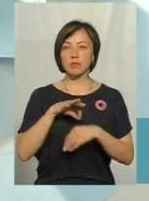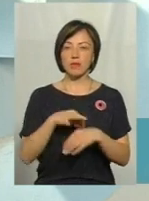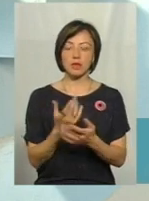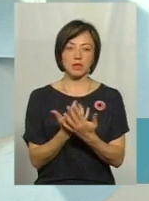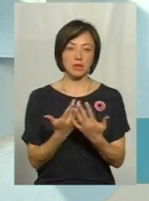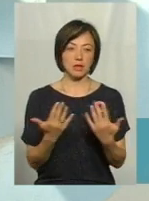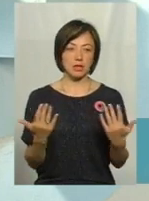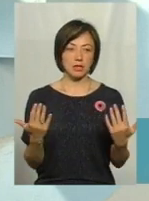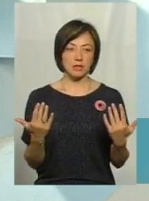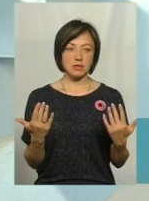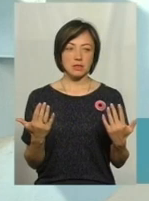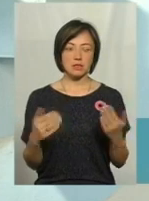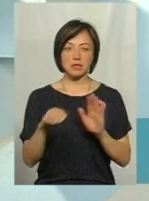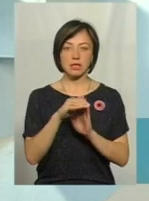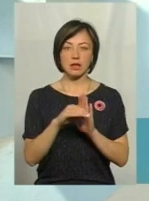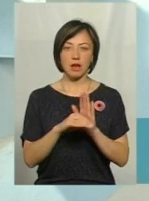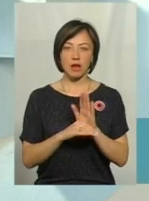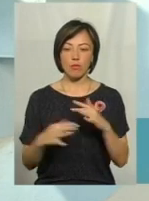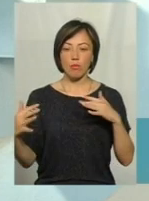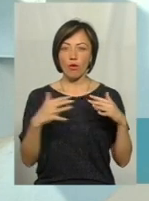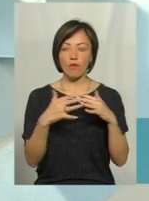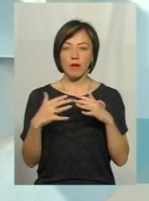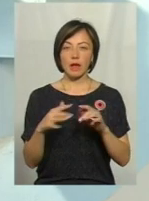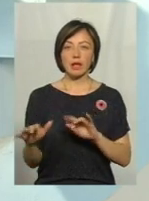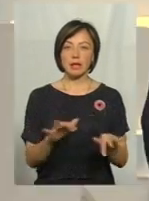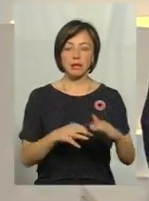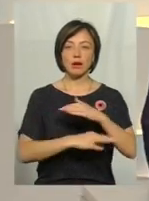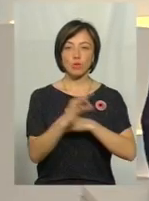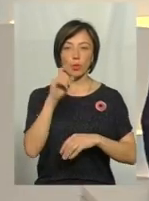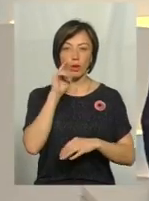сценарій бойових дій на Сході України в тому числі.